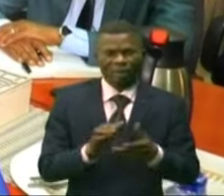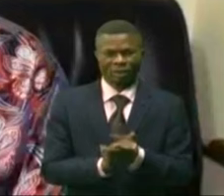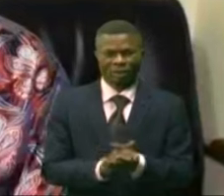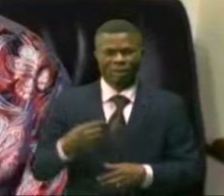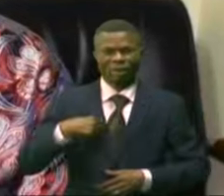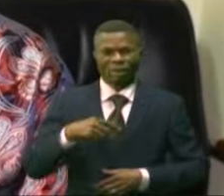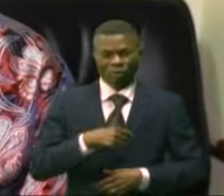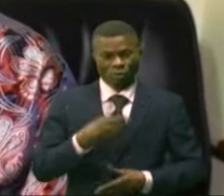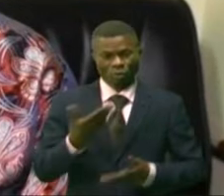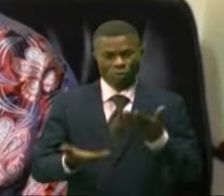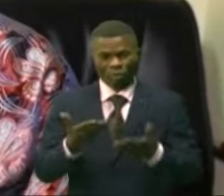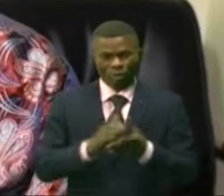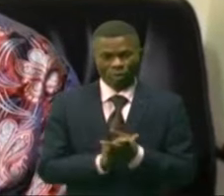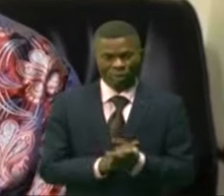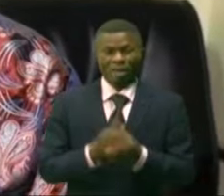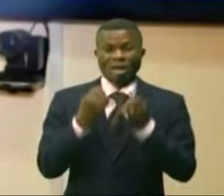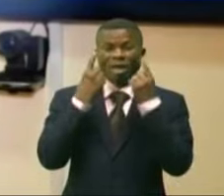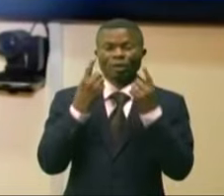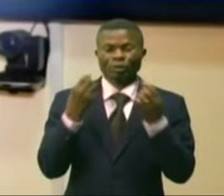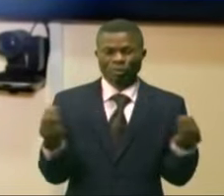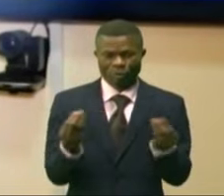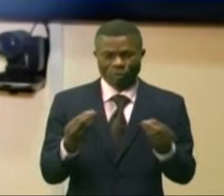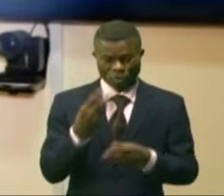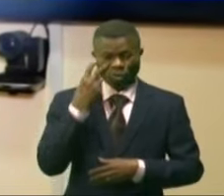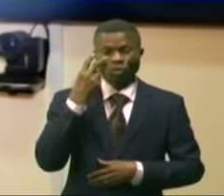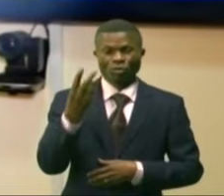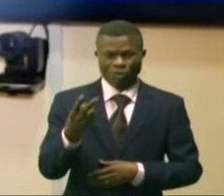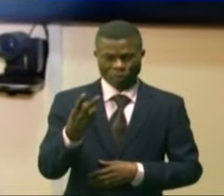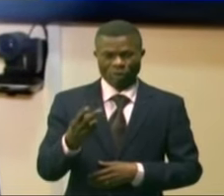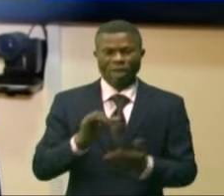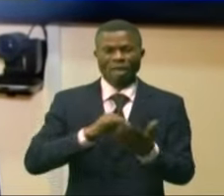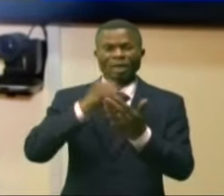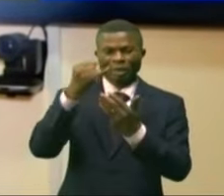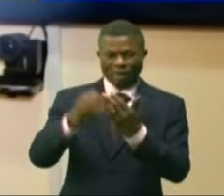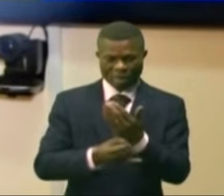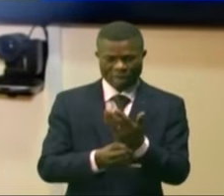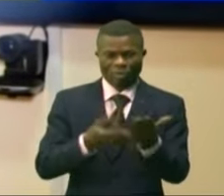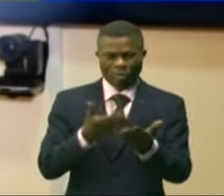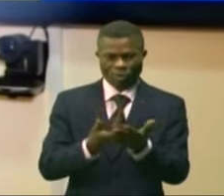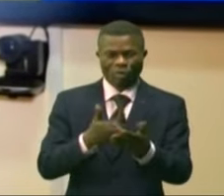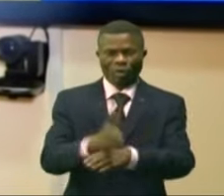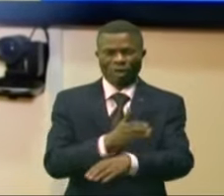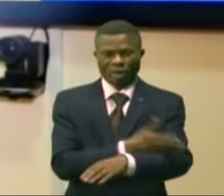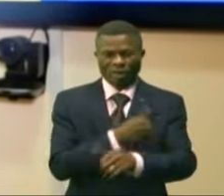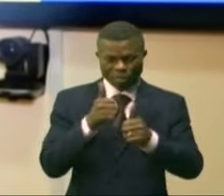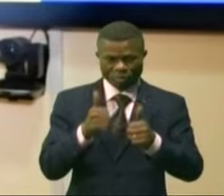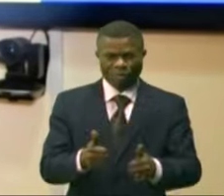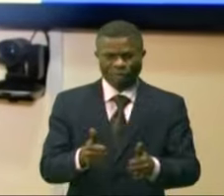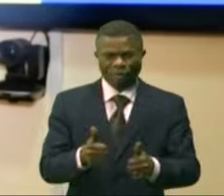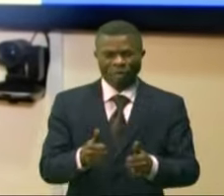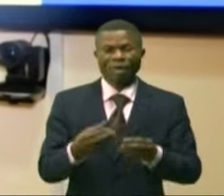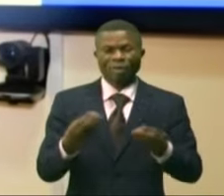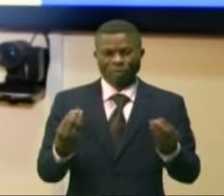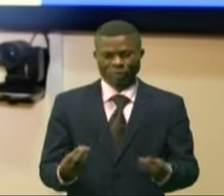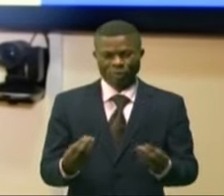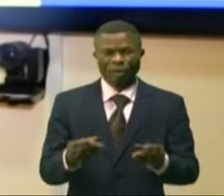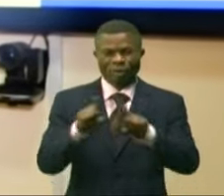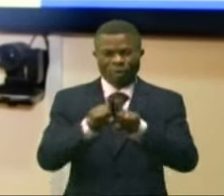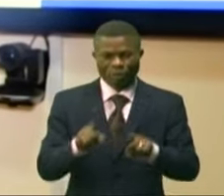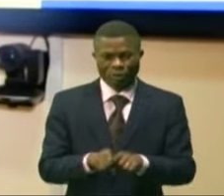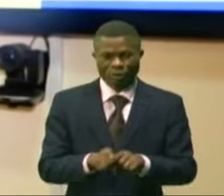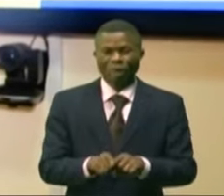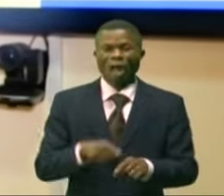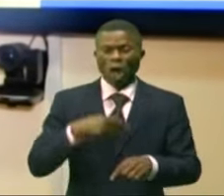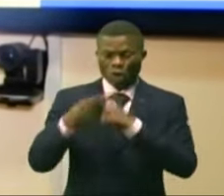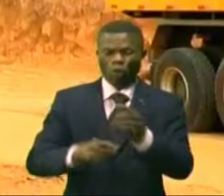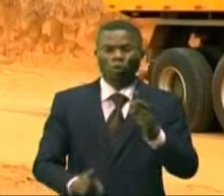Nous sommes parfois estomaqués quand nous voyons les projets pharaoniques de cocades qui tentent d'être réalisés, aussitôt